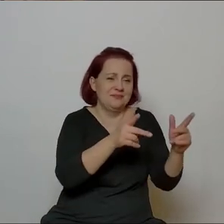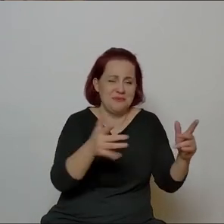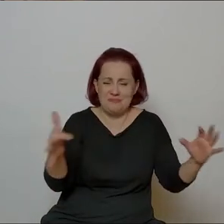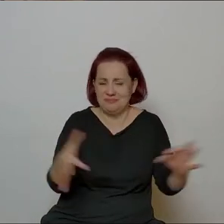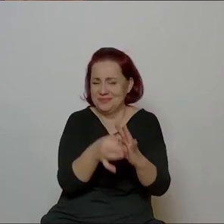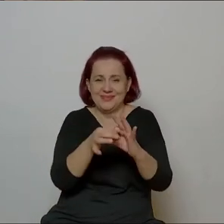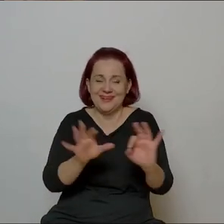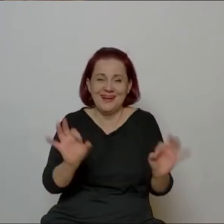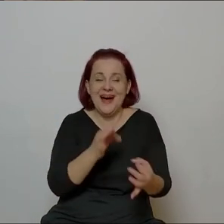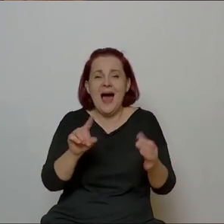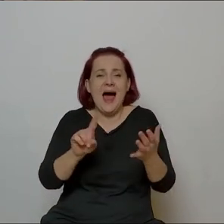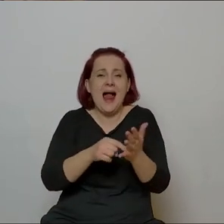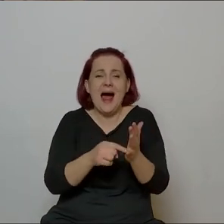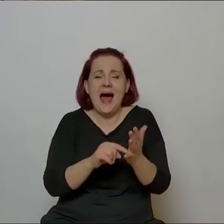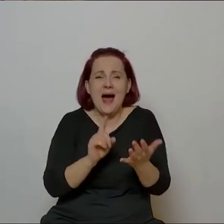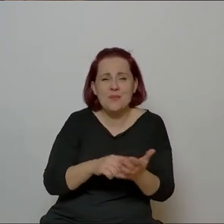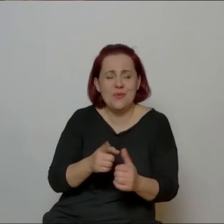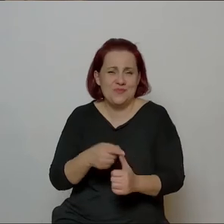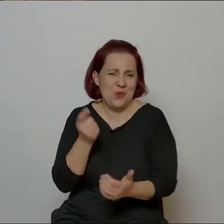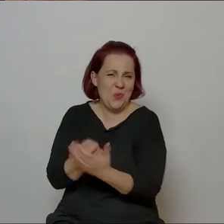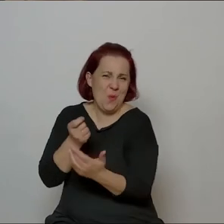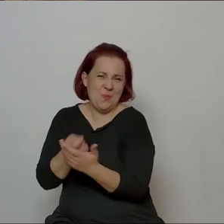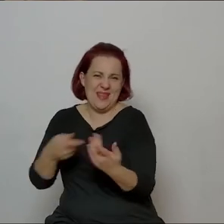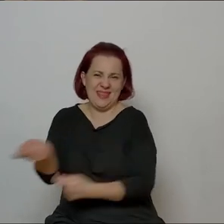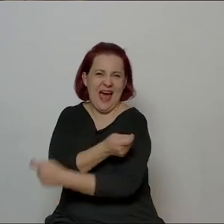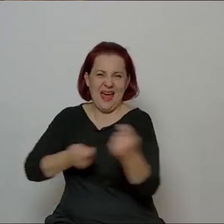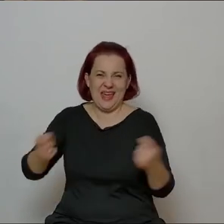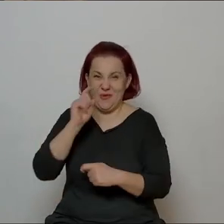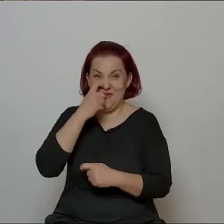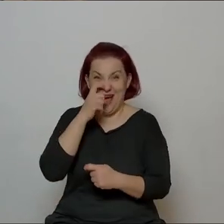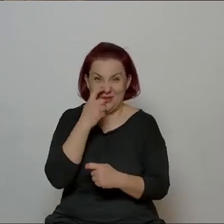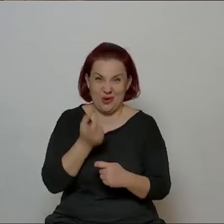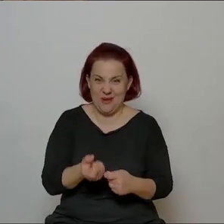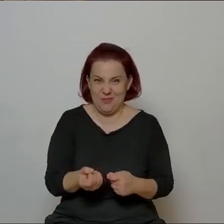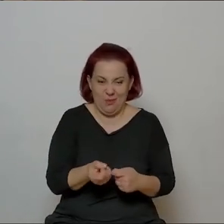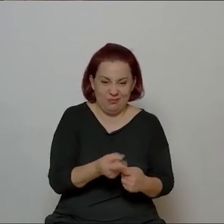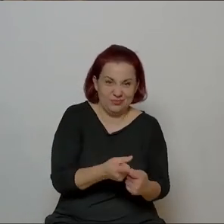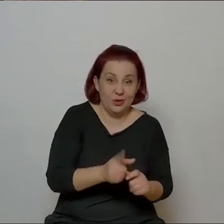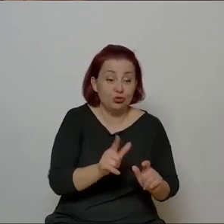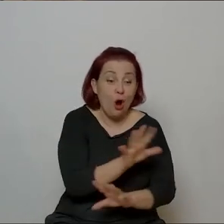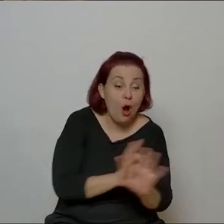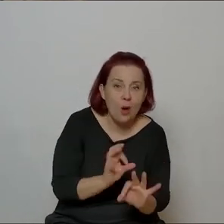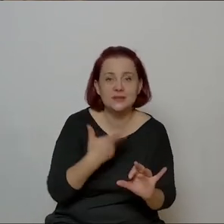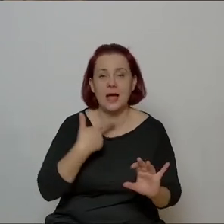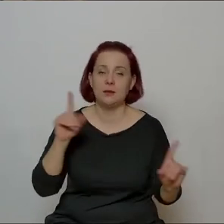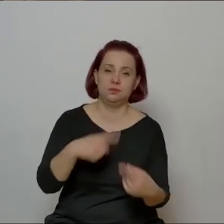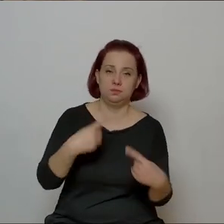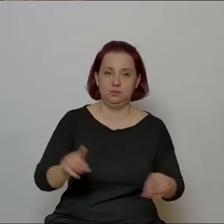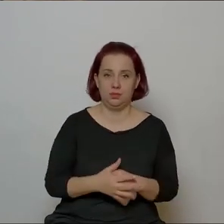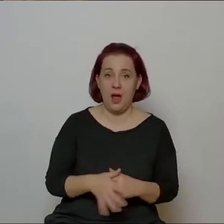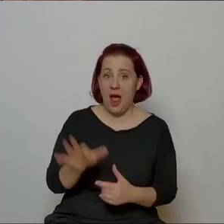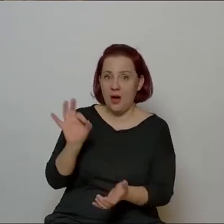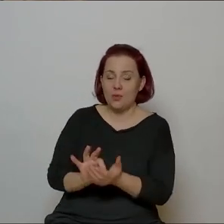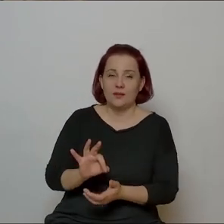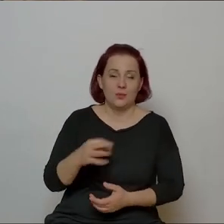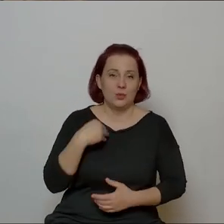obrzucali fasolką, taką na kleparzu kupioną, małą, brązową, nakrapianą. I żal mi się zrobiło jej, no bo nas obrzucili